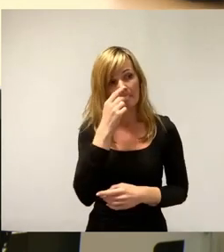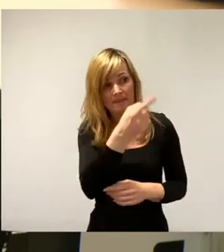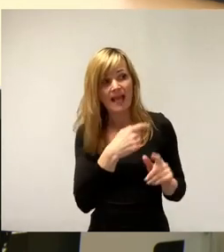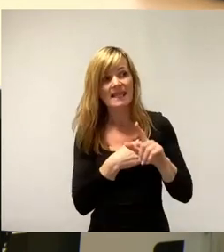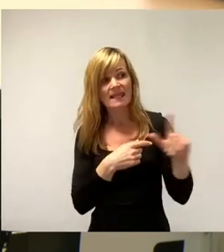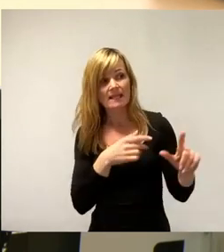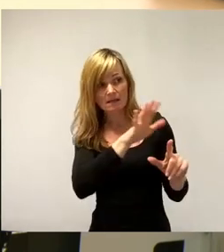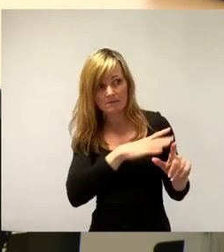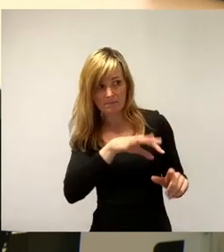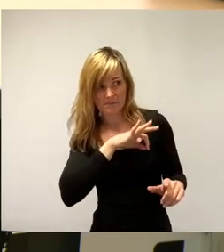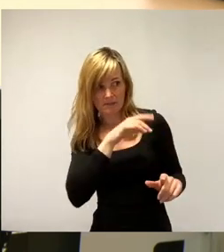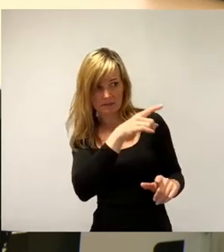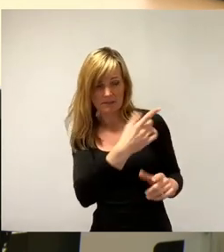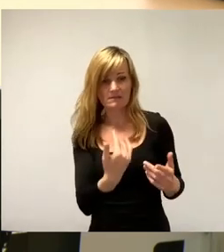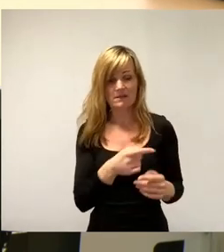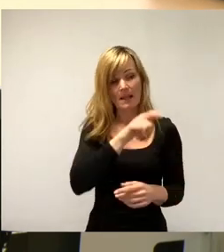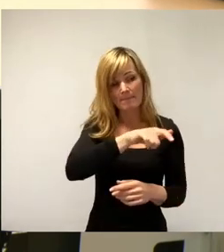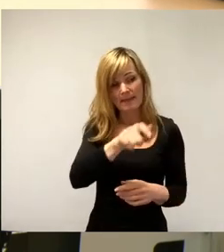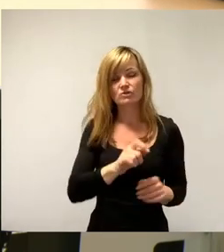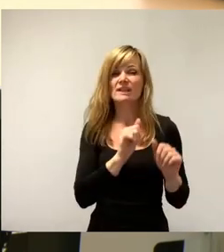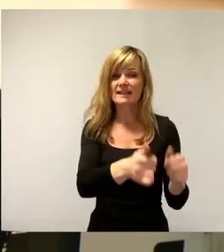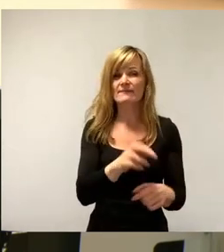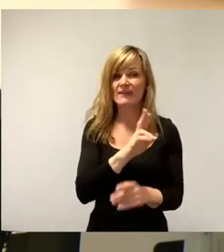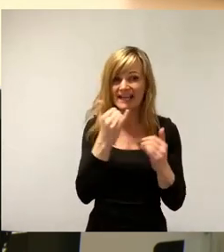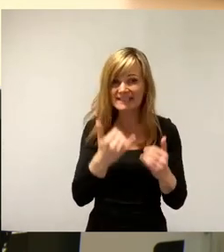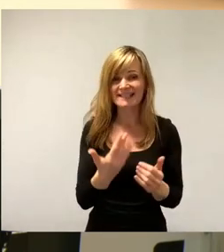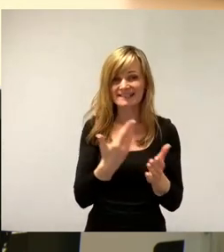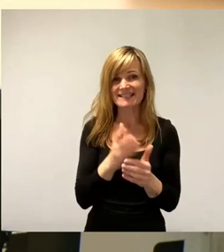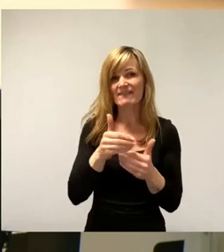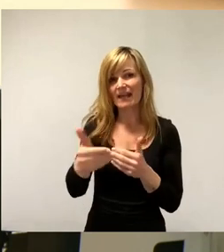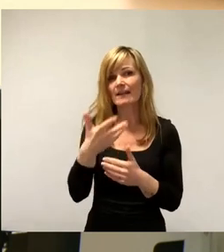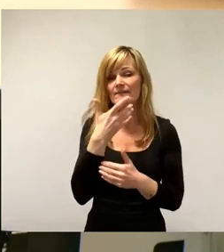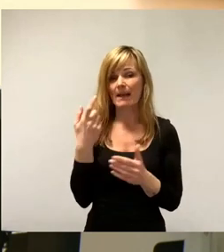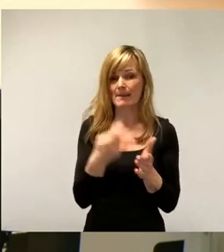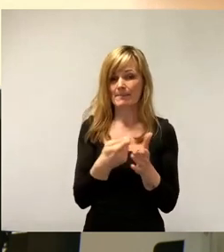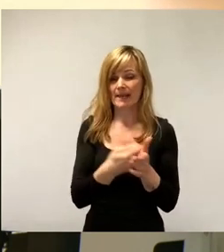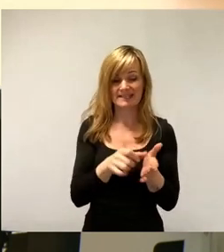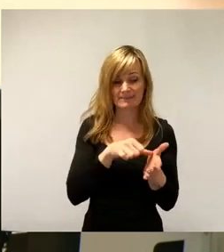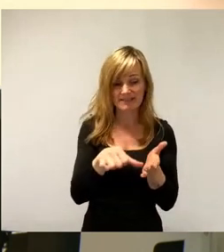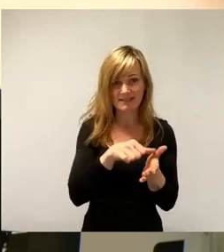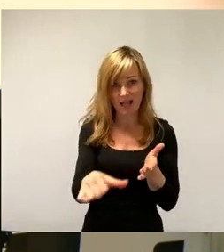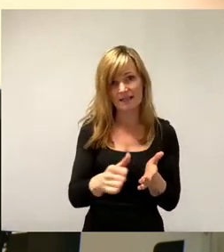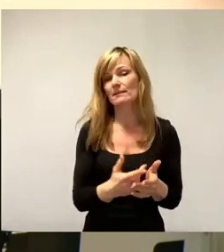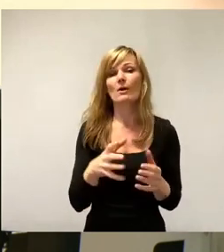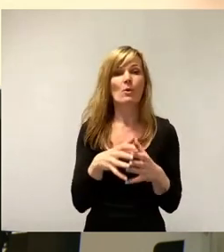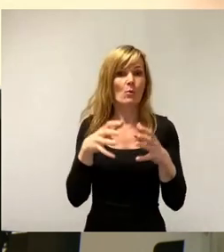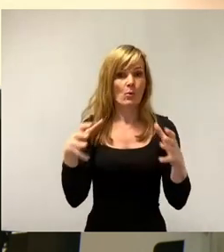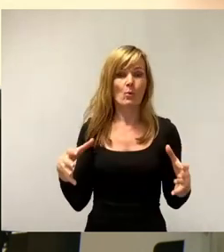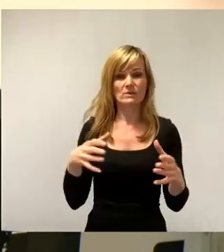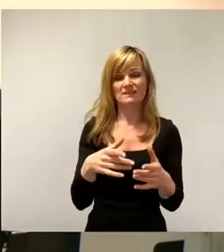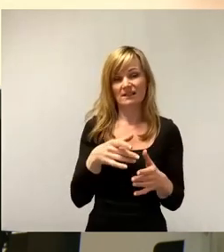den Menschen, die jetzt die Fernwärmepreise bezahlen und die wohnen vor allem in den Großsiedlungen, das heißt, es sind eher die